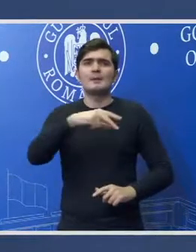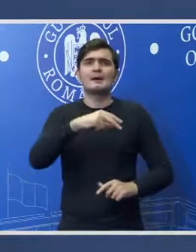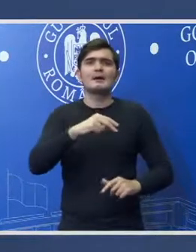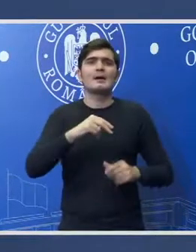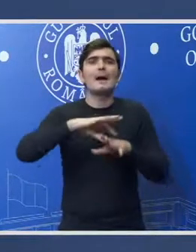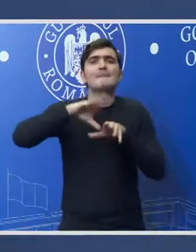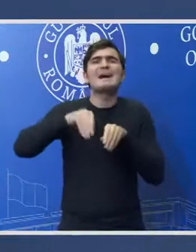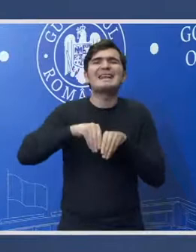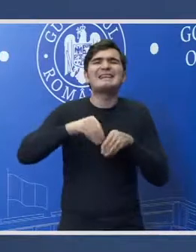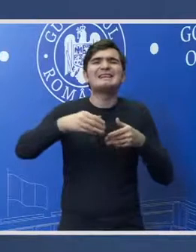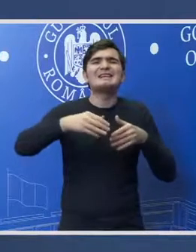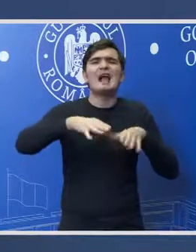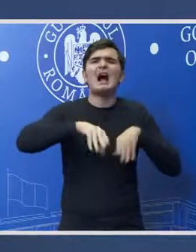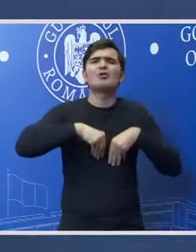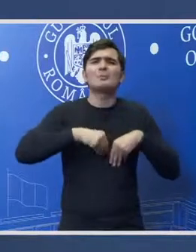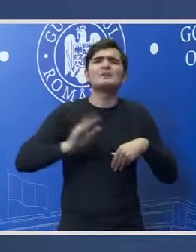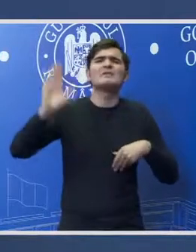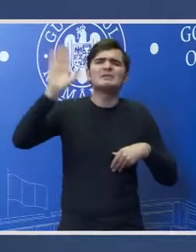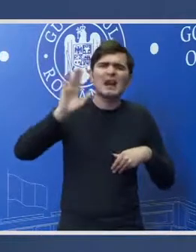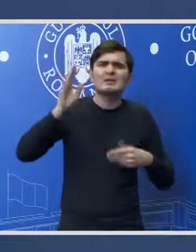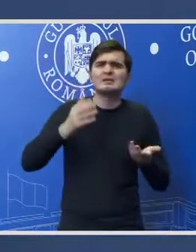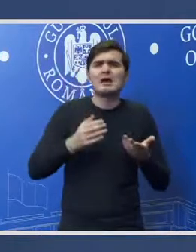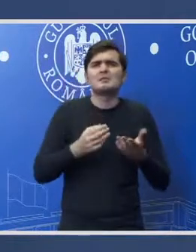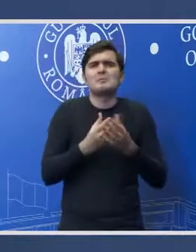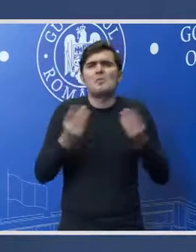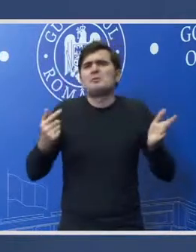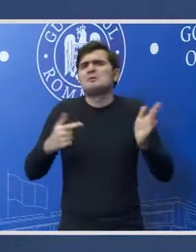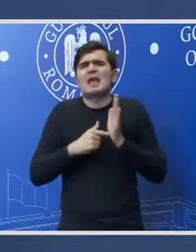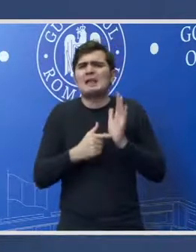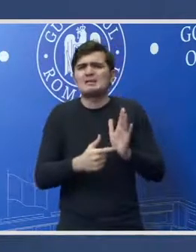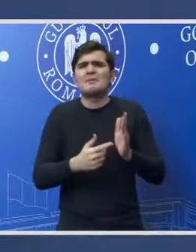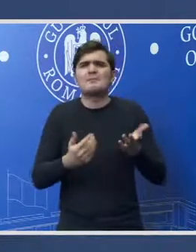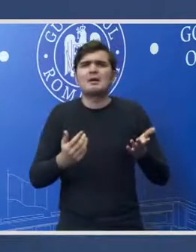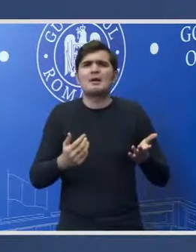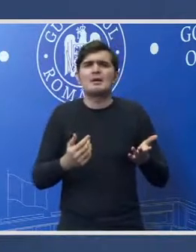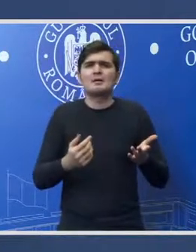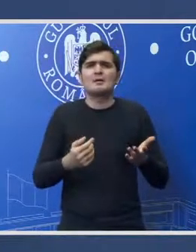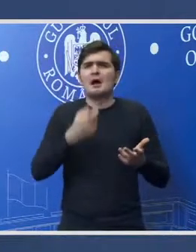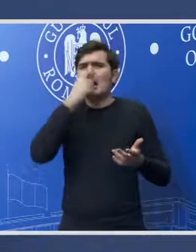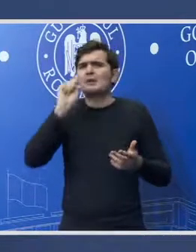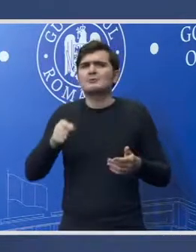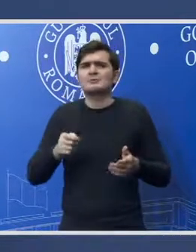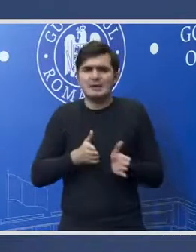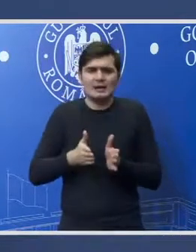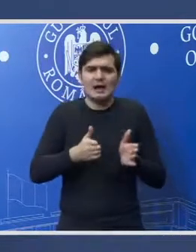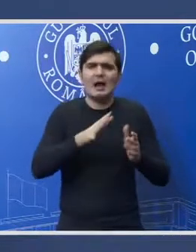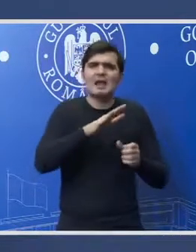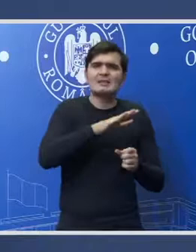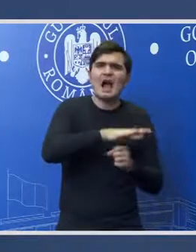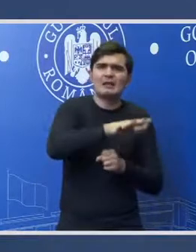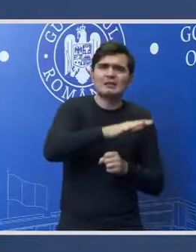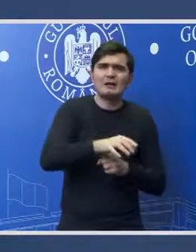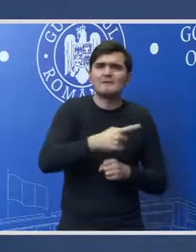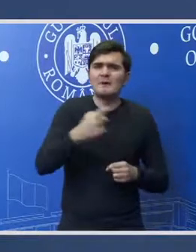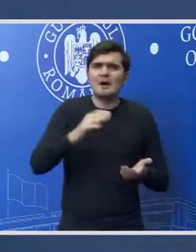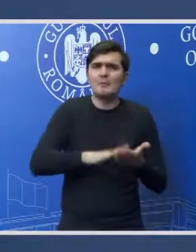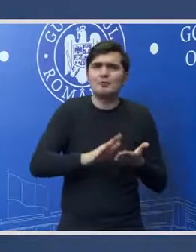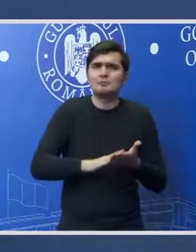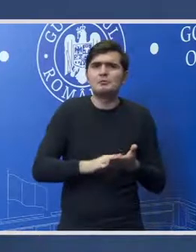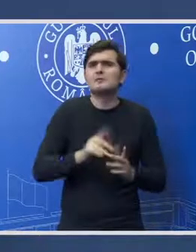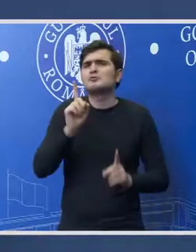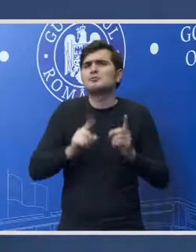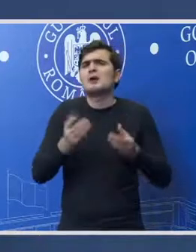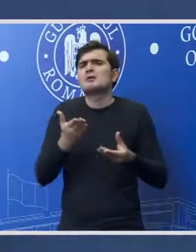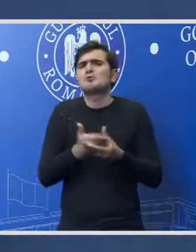foarte multe exemple renunțări la căi de atac total nejustificate în dosare în care așa